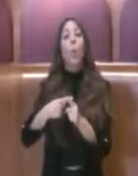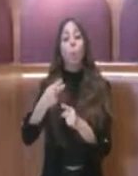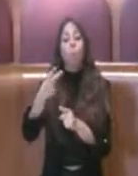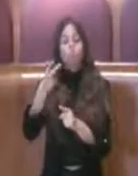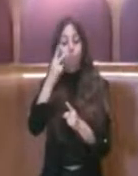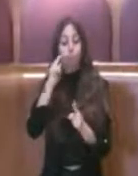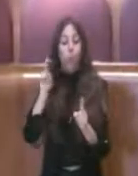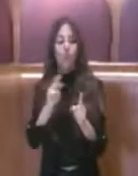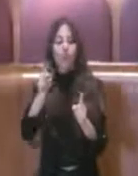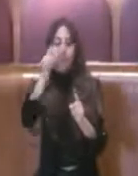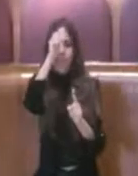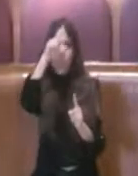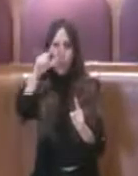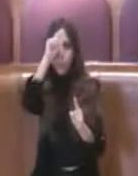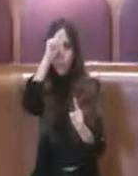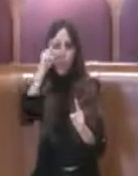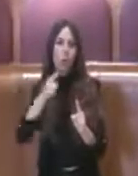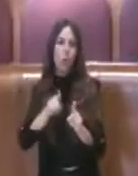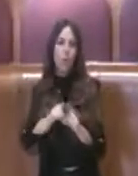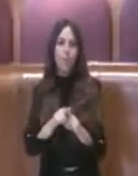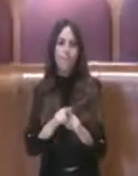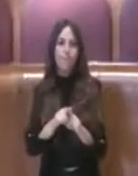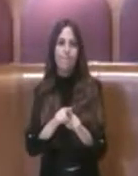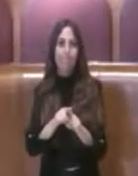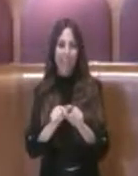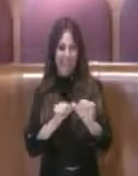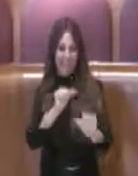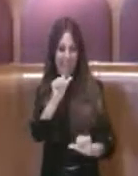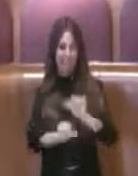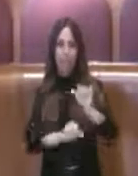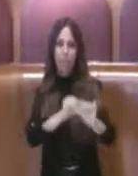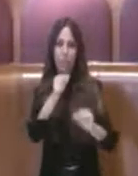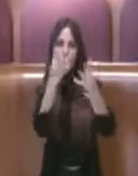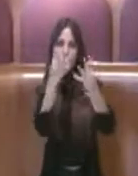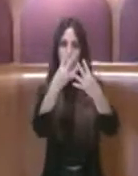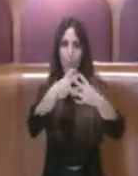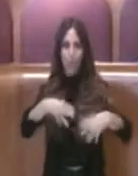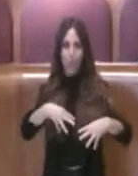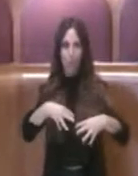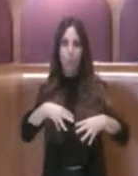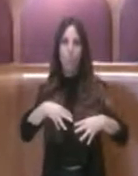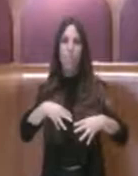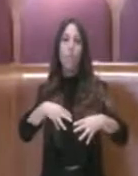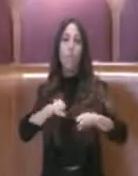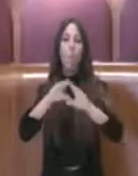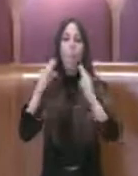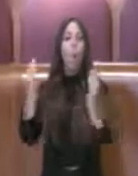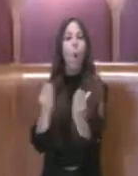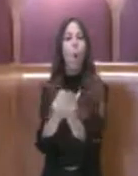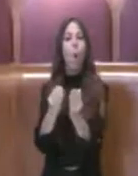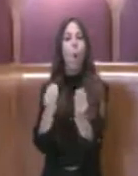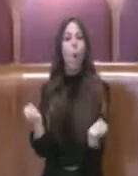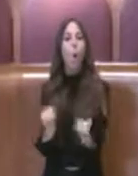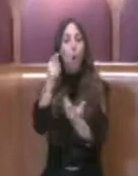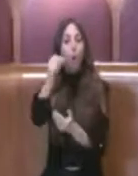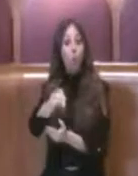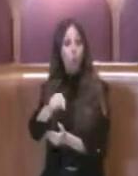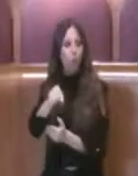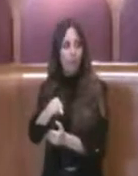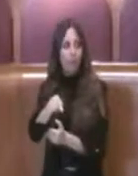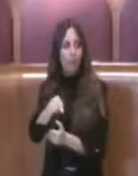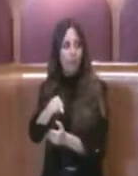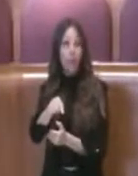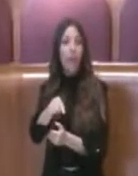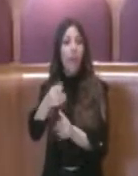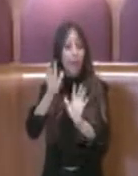rivoluzionato in modo organizzativo quello che è il Polo del Contemporaneo, andandolo a costituire e lo